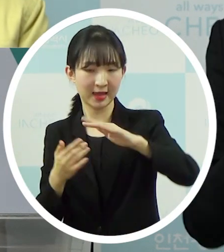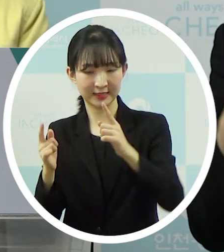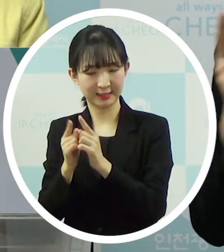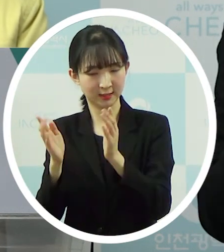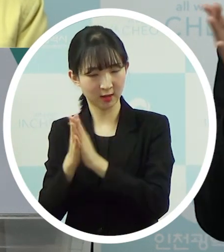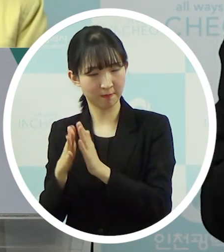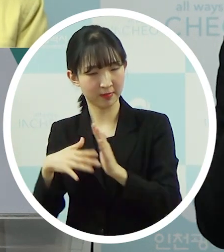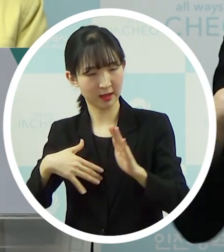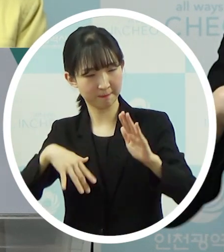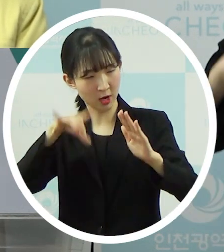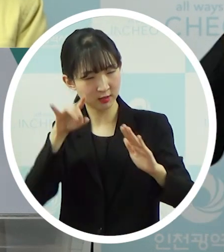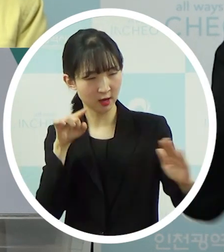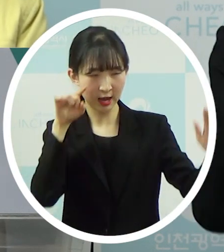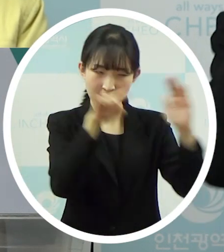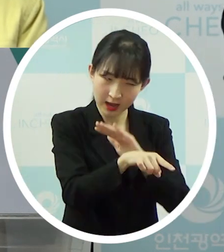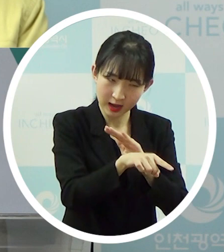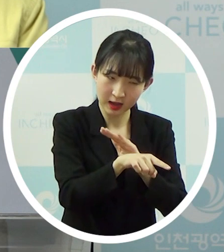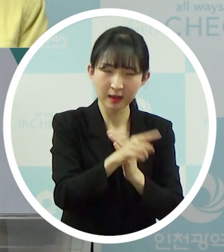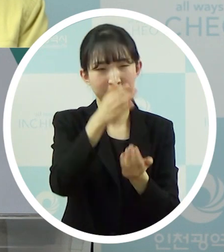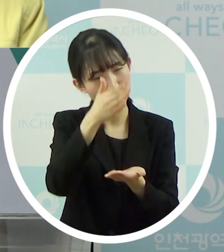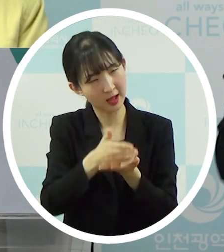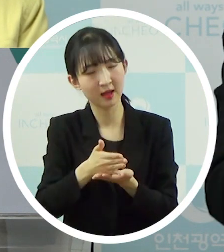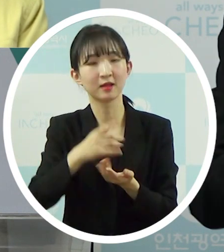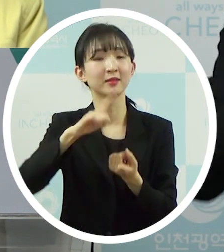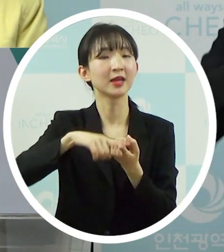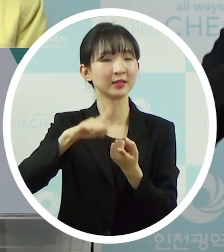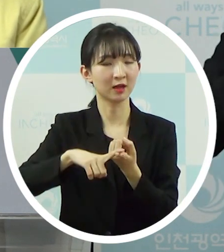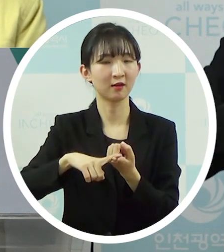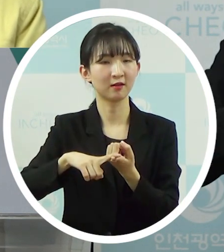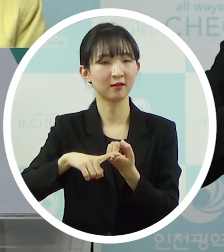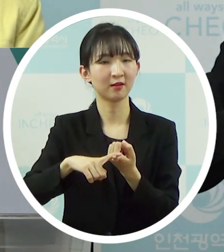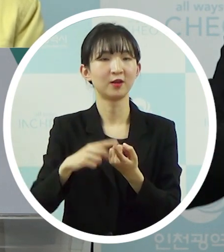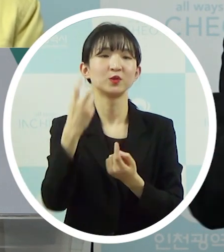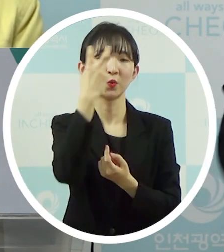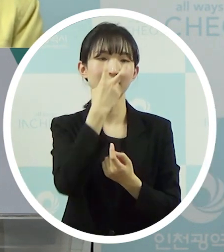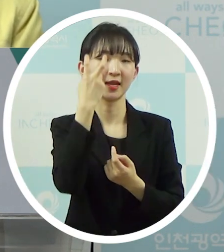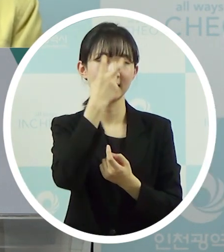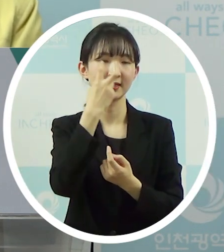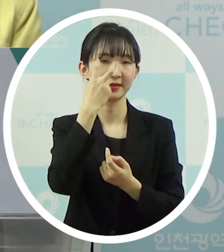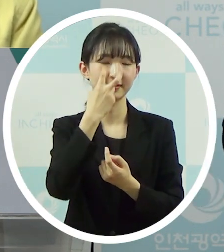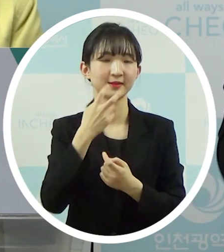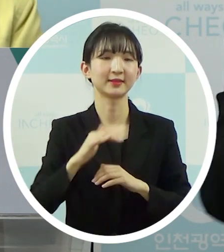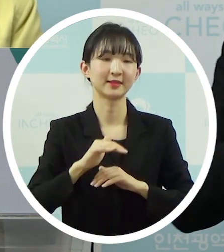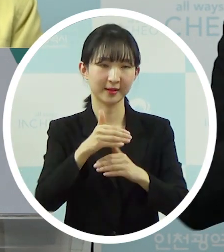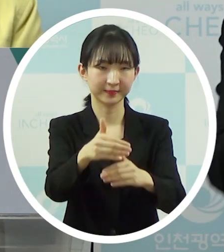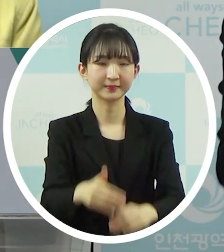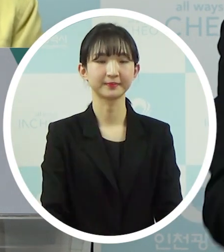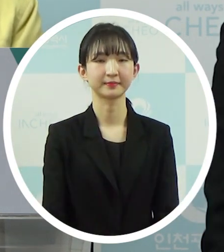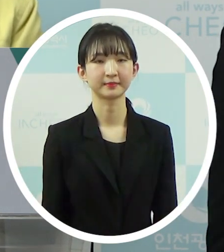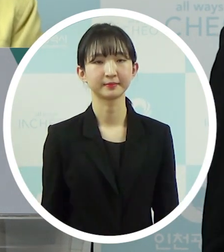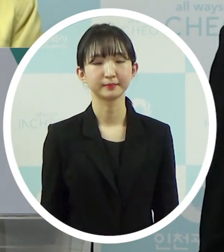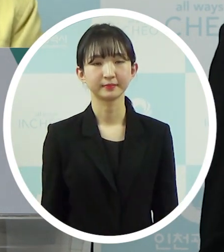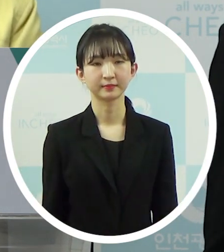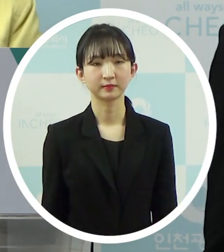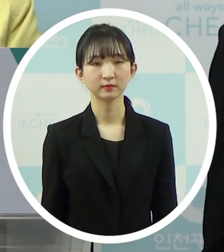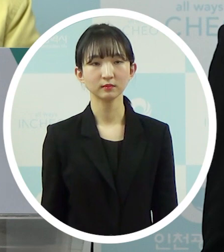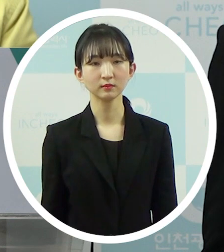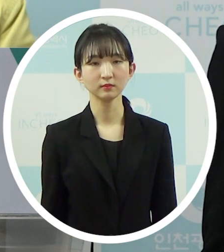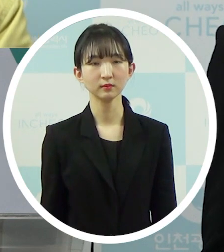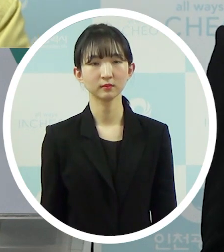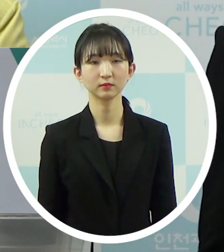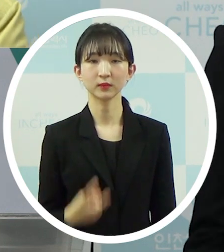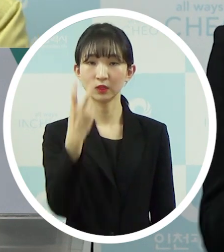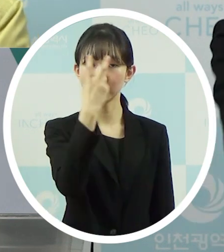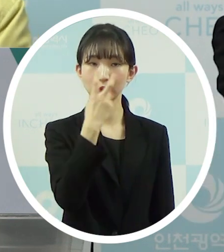하겠다 판단을 해서 할 필요성이 있는 건 역학조사관이 역학조사를 그때부터 일부 1차 들어갑니다. 역학조사관이